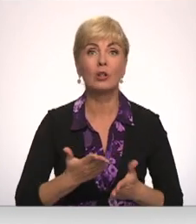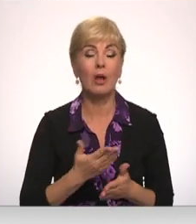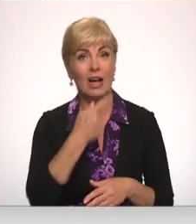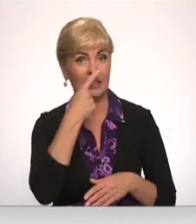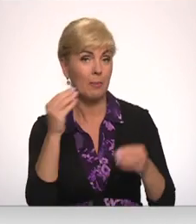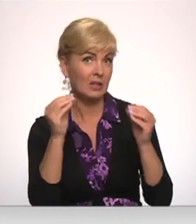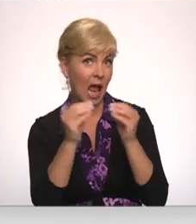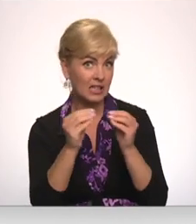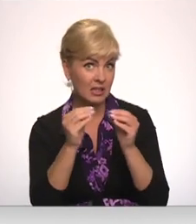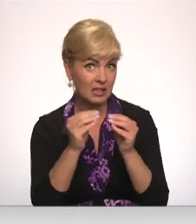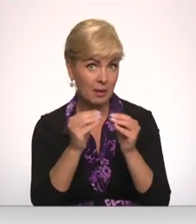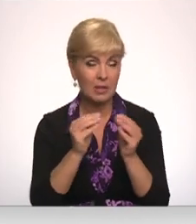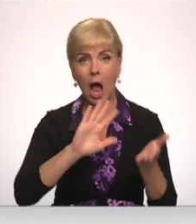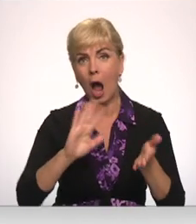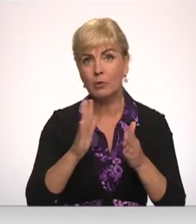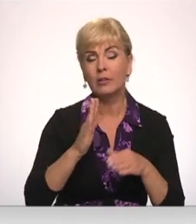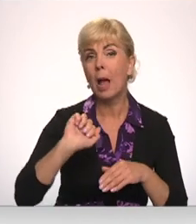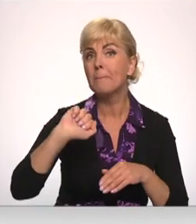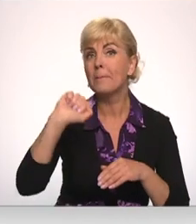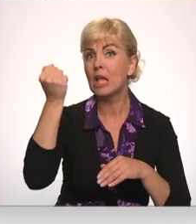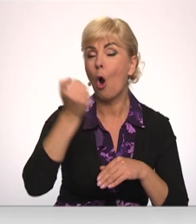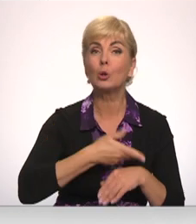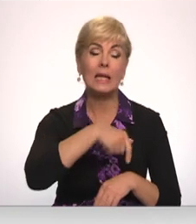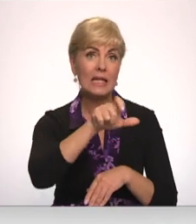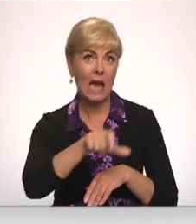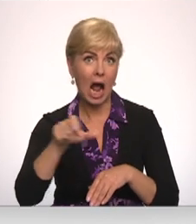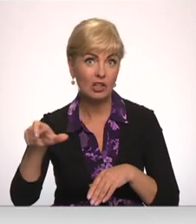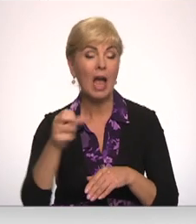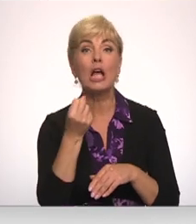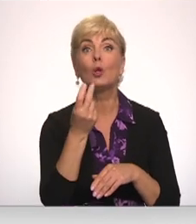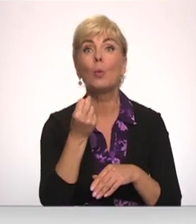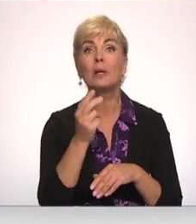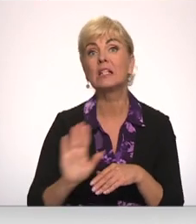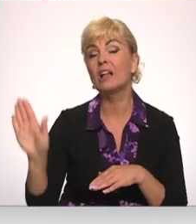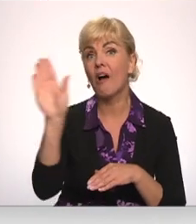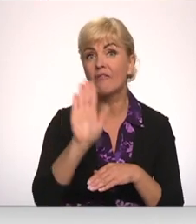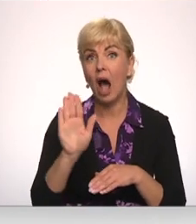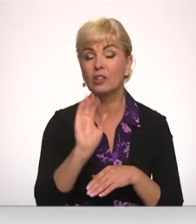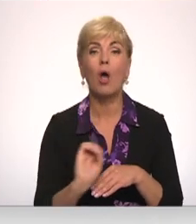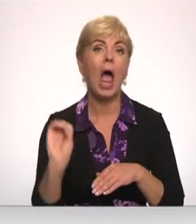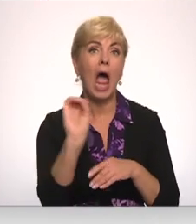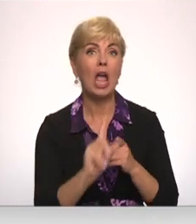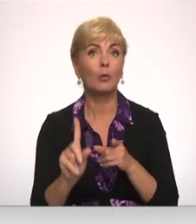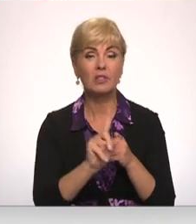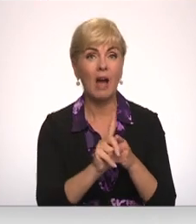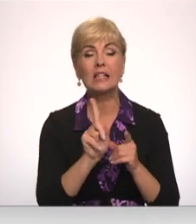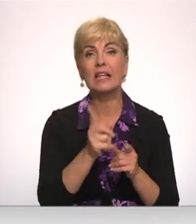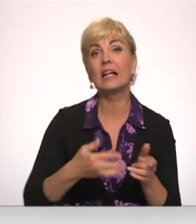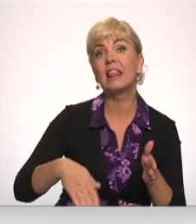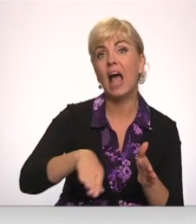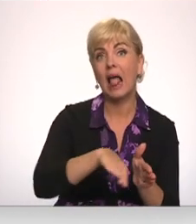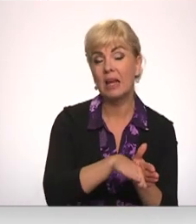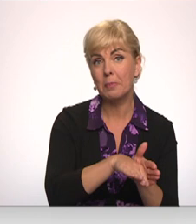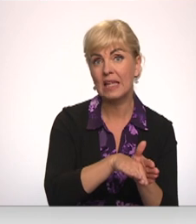miljonu iedzīvotāju. Visas šīs 12 valstis ir Eiropas Savienības dalībniecis.